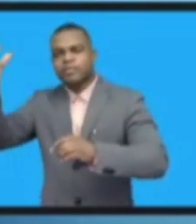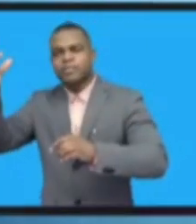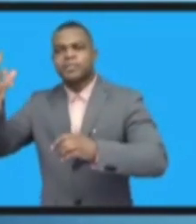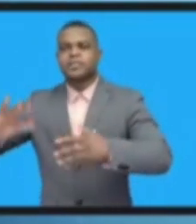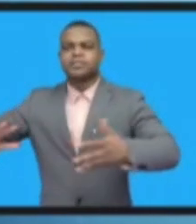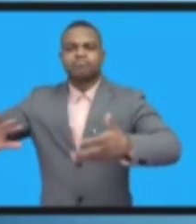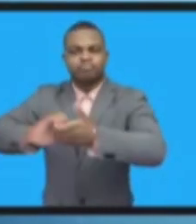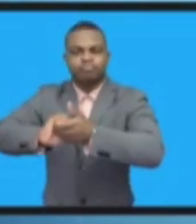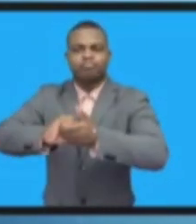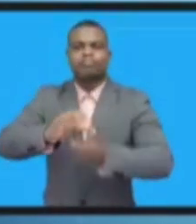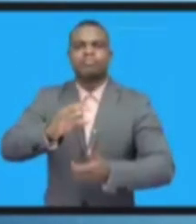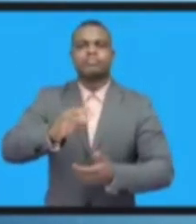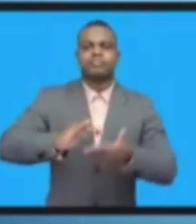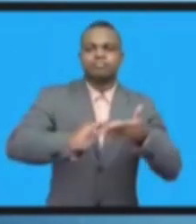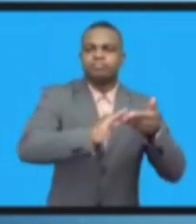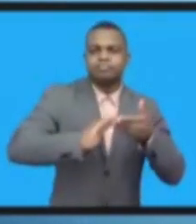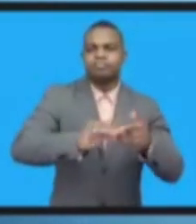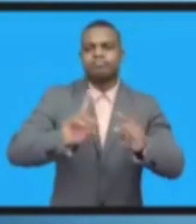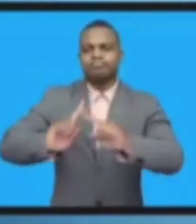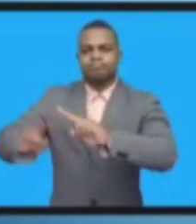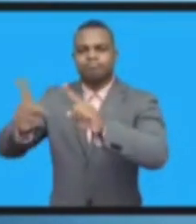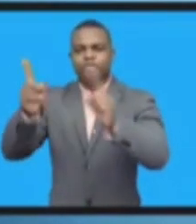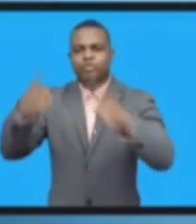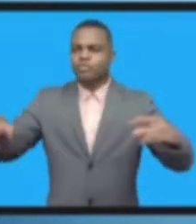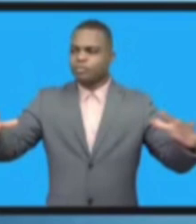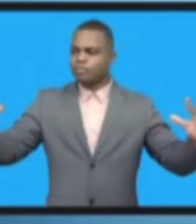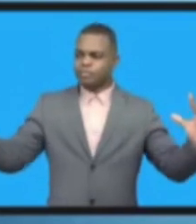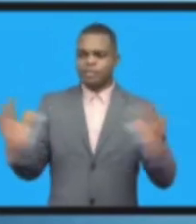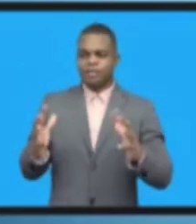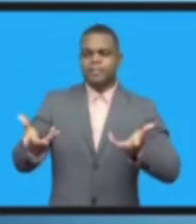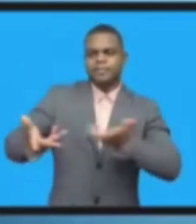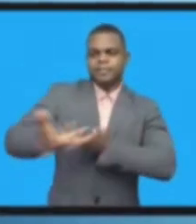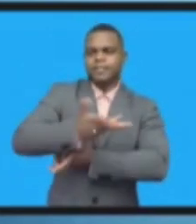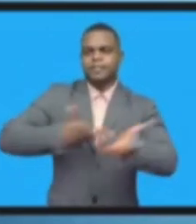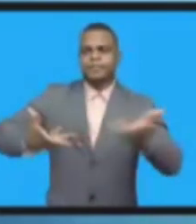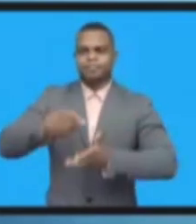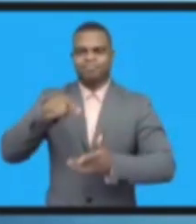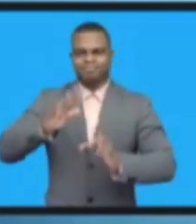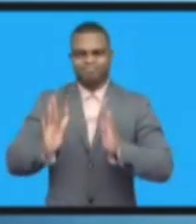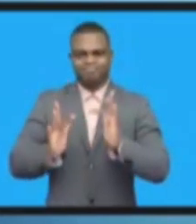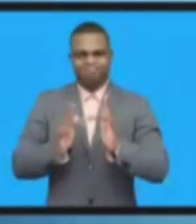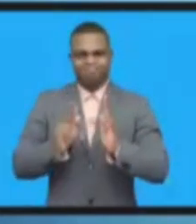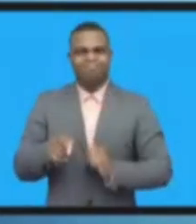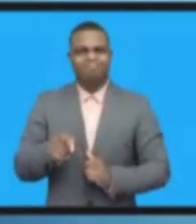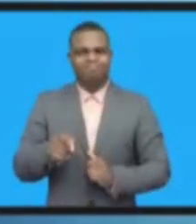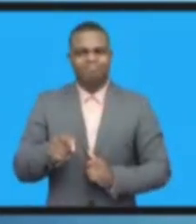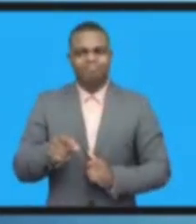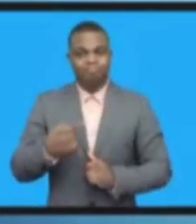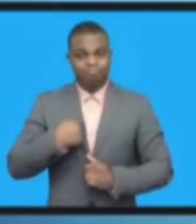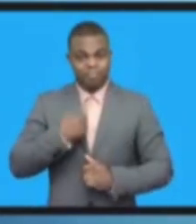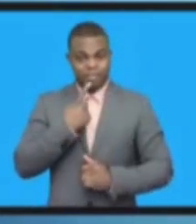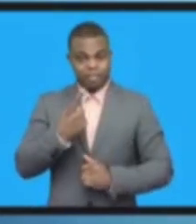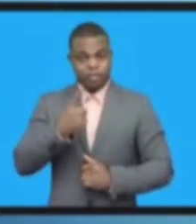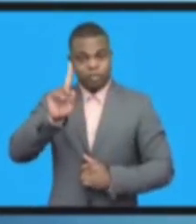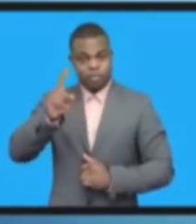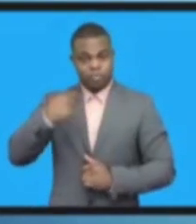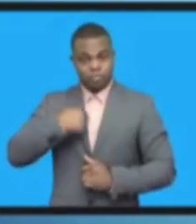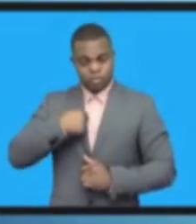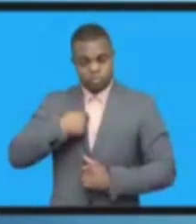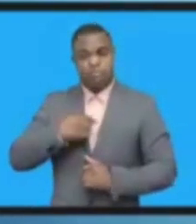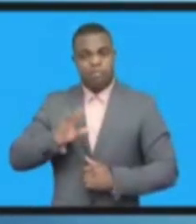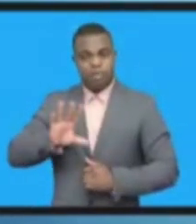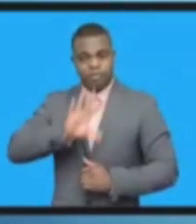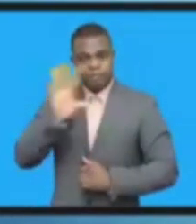правительства объединиться. Я очень рад, что мы собрались в Африке в этот раз. Это действительно помогает. И